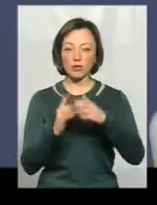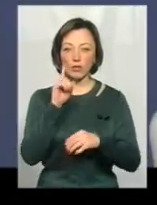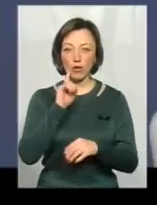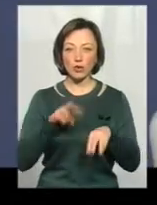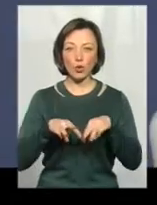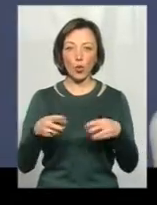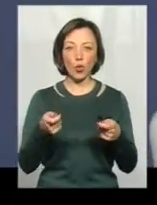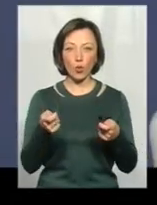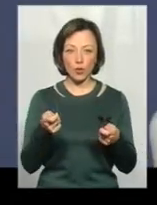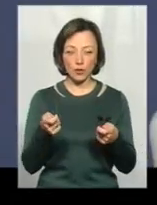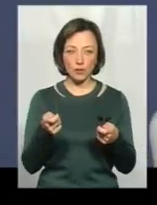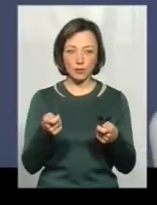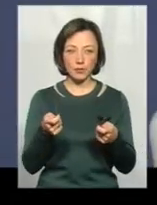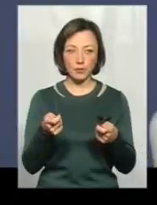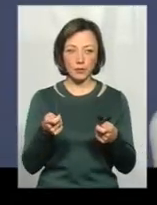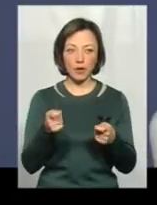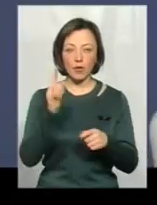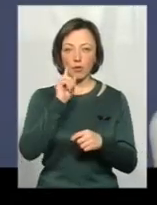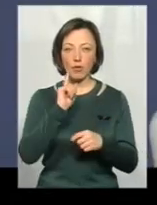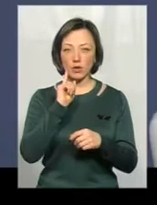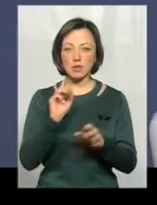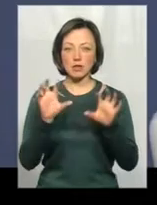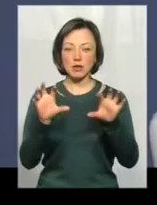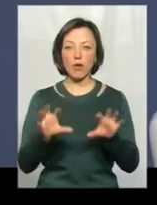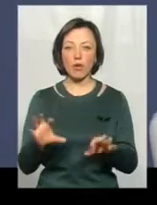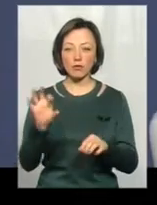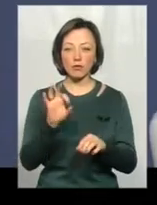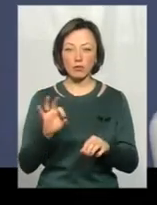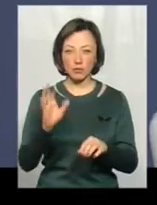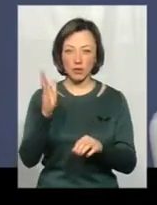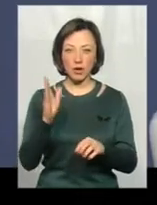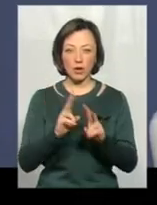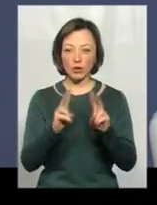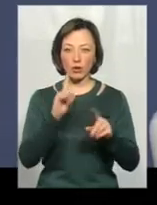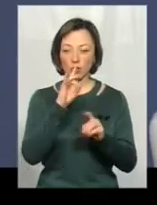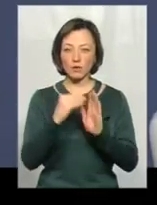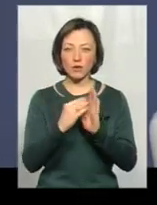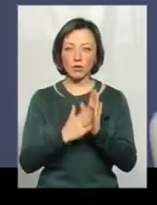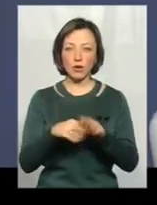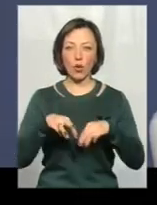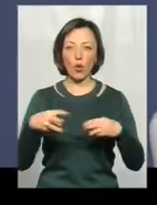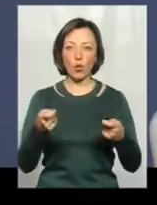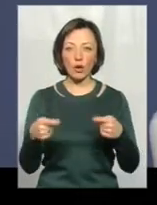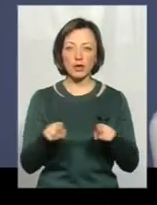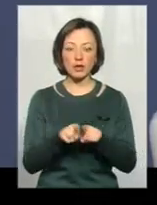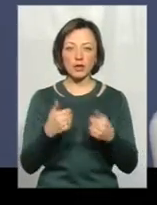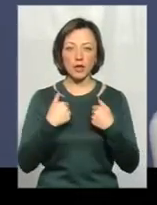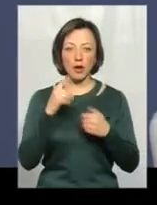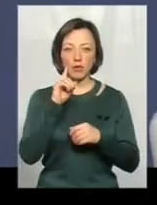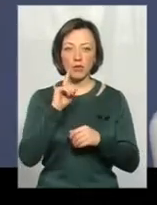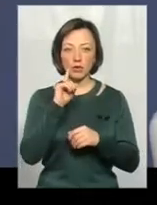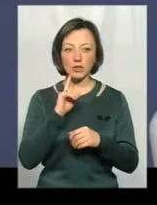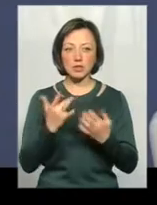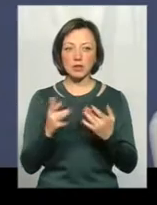що уряд, тому що закон про ринок газу передбачає, що вже ніхто не буде встановлювати, і уряд теж. Я поки що стримую,